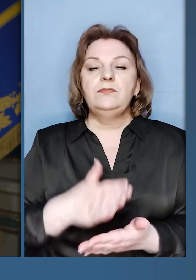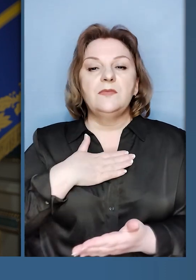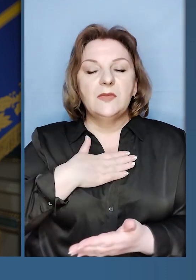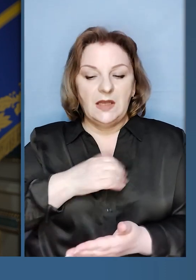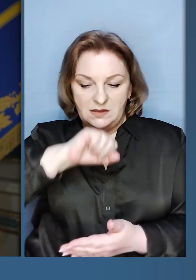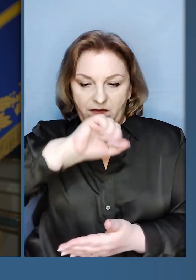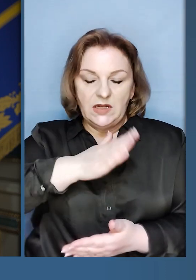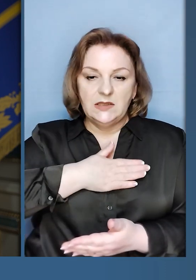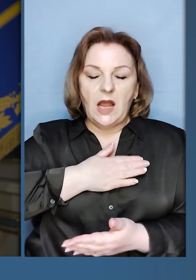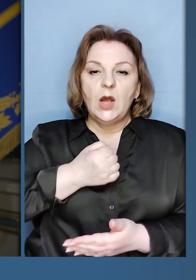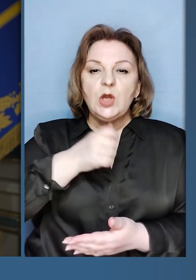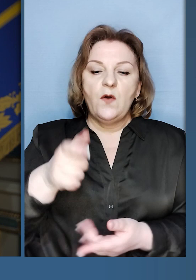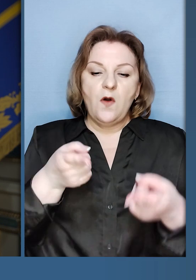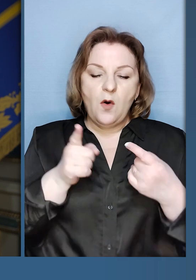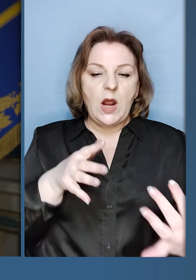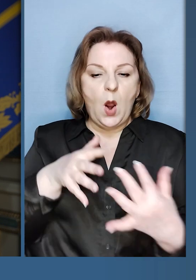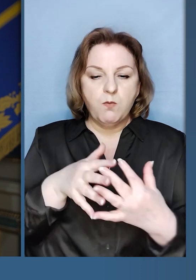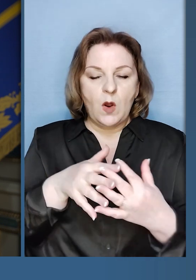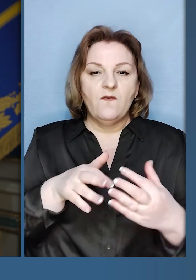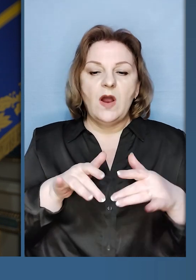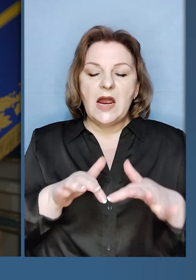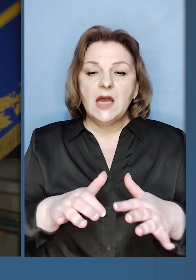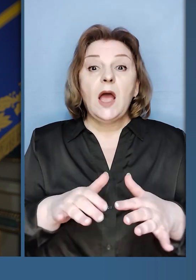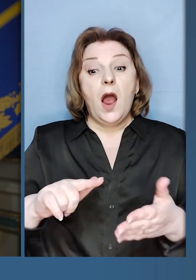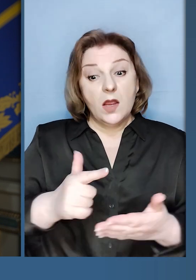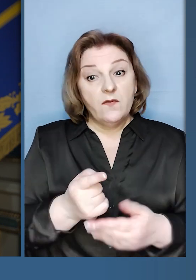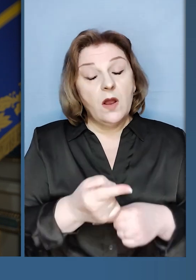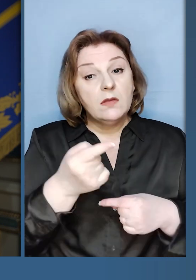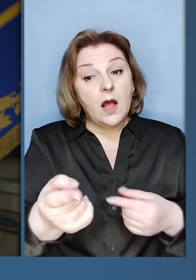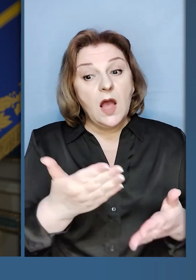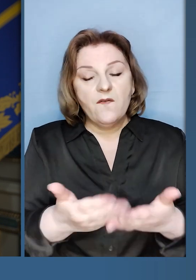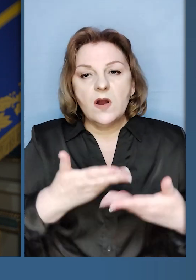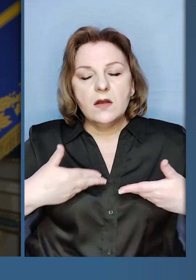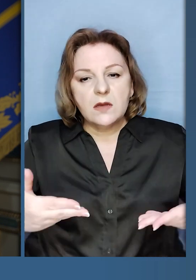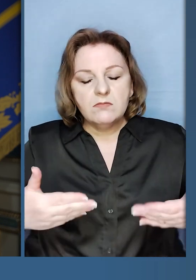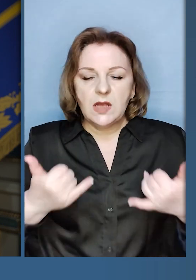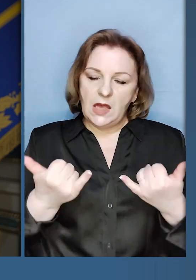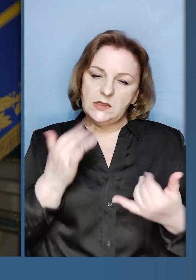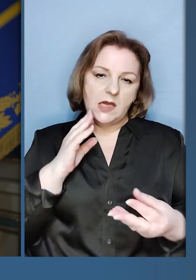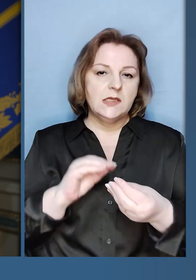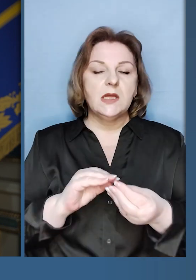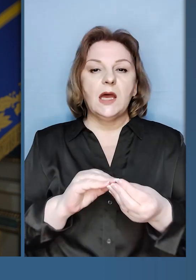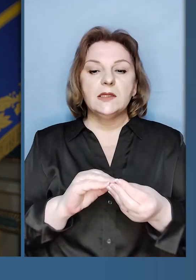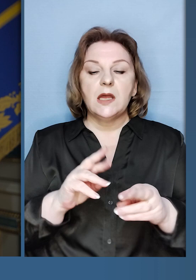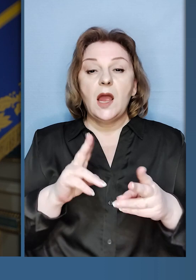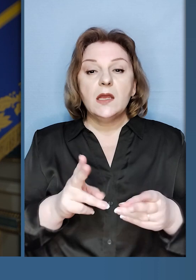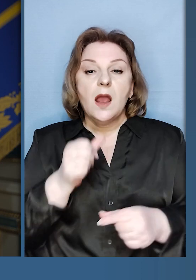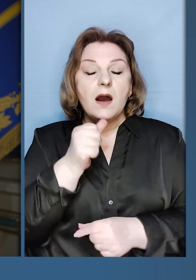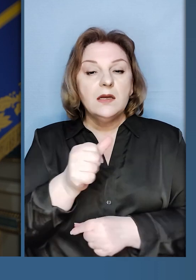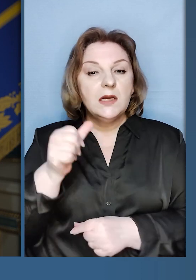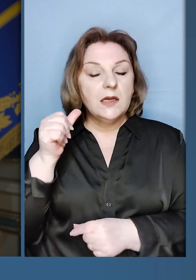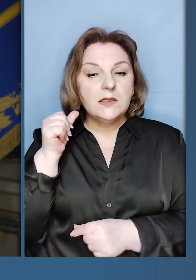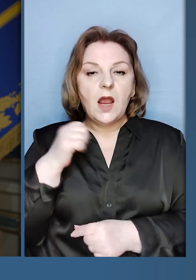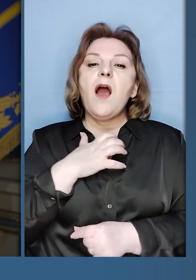нашим воїнам реальні бойові дії йдуть дійсно географічно далеко від багатьох. Зараз так само,